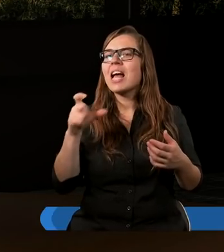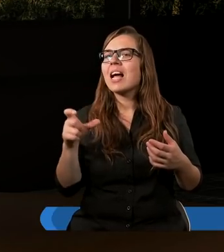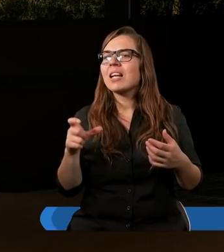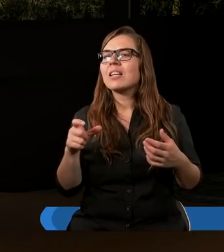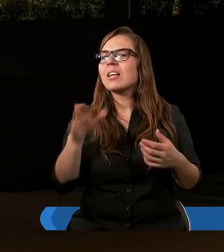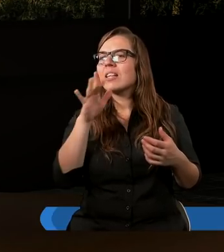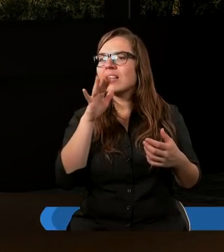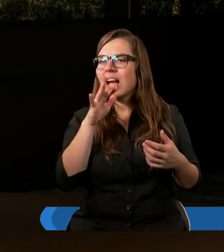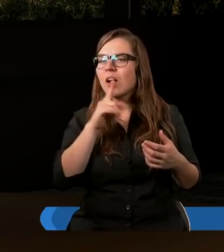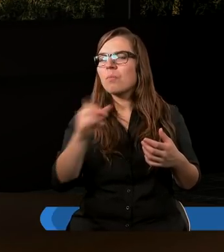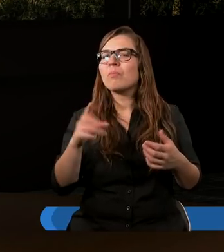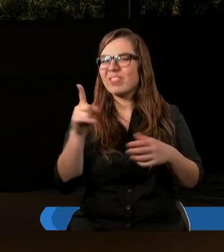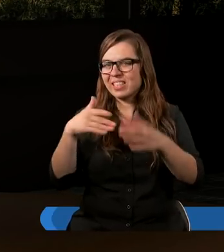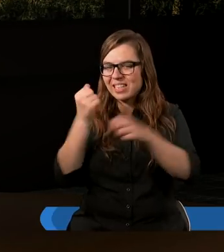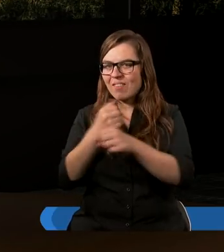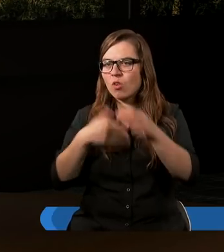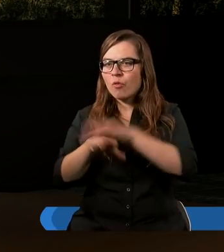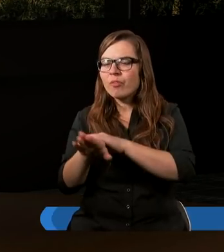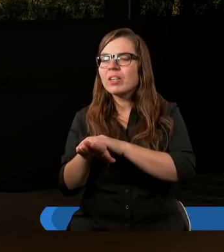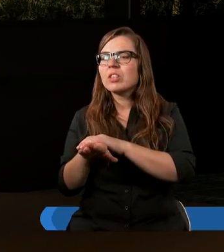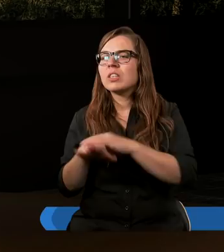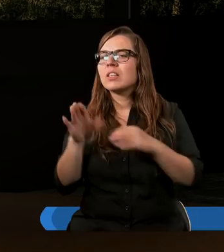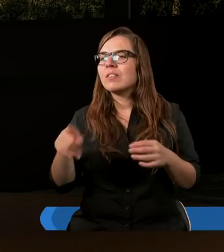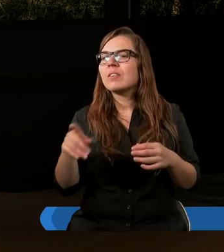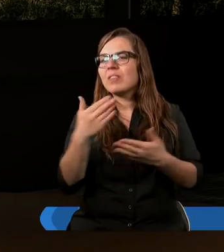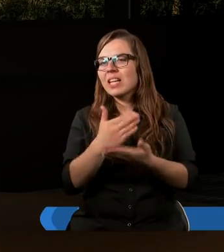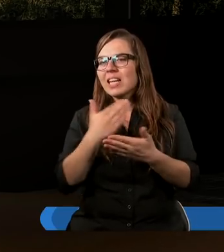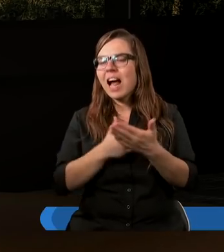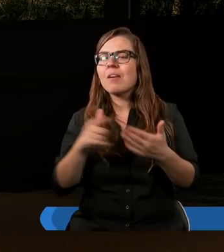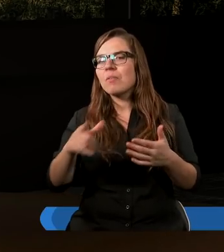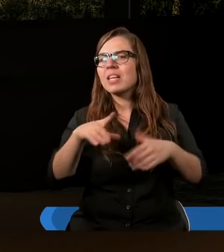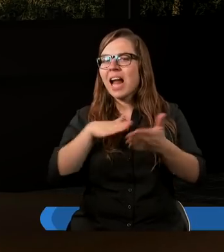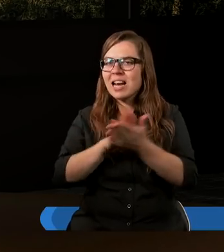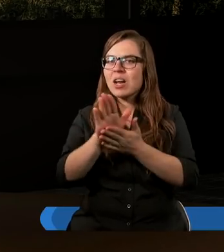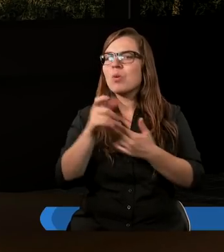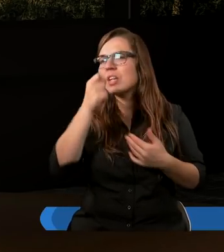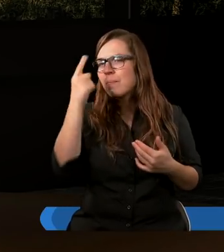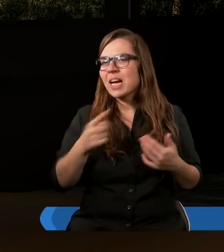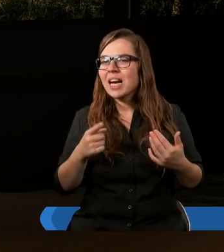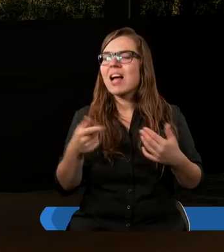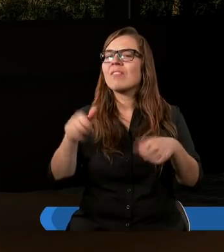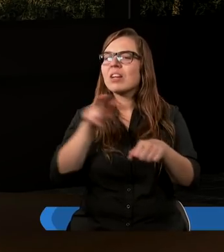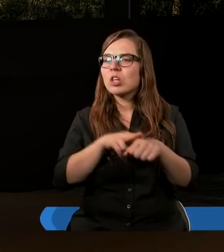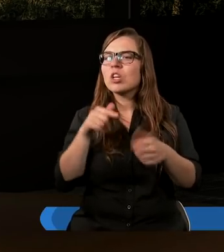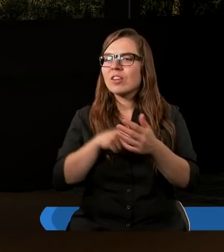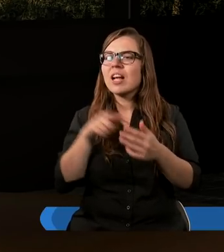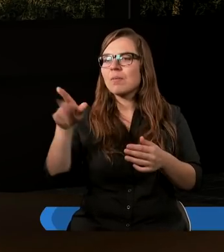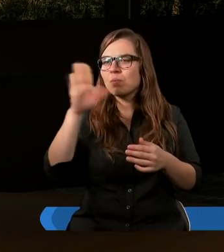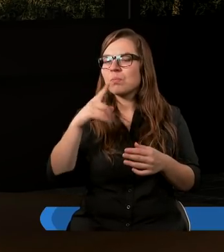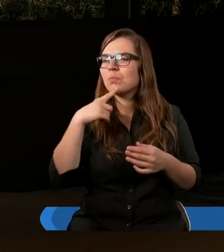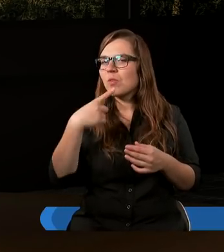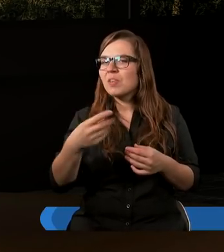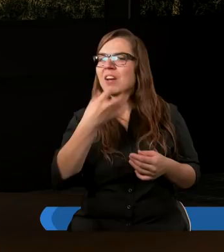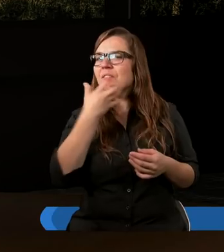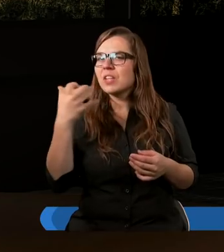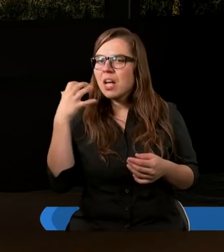Więc Izraelici poszli do niewoli i tak dalej. Więc w zasadzie zaczęły się przekleństwa, które właśnie też Pan Bóg powiedział wcześniej